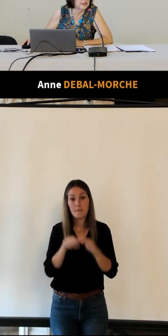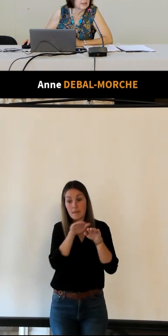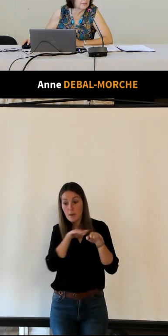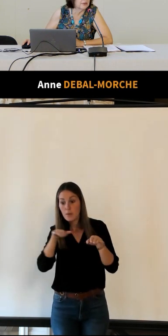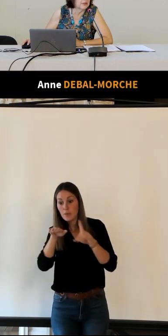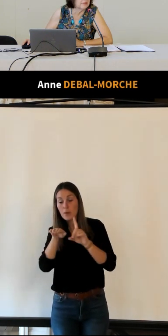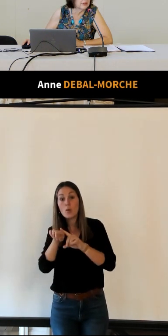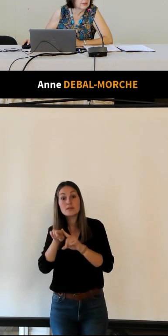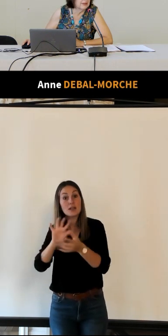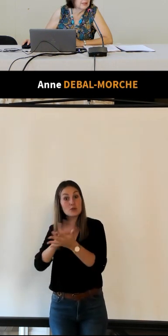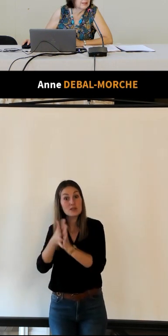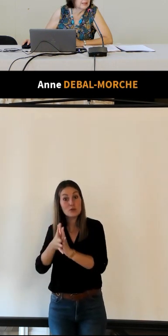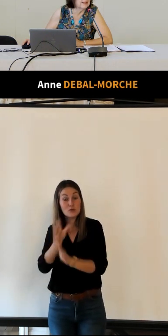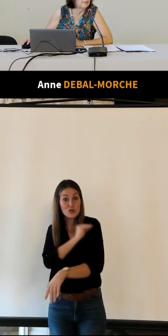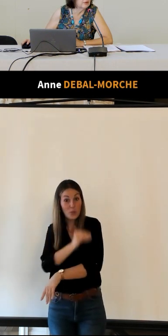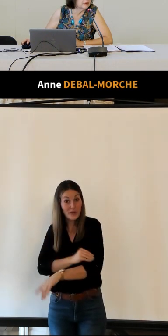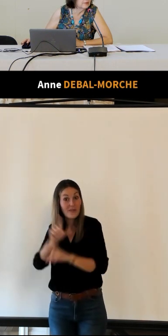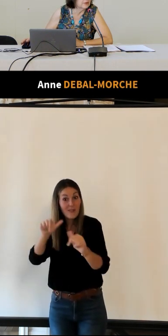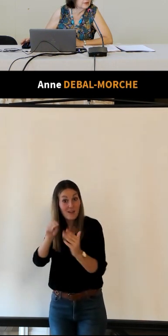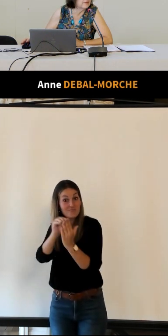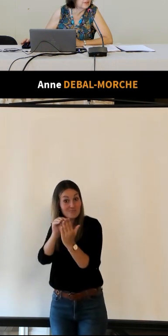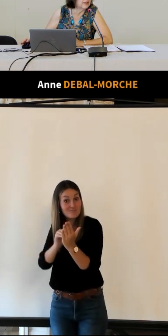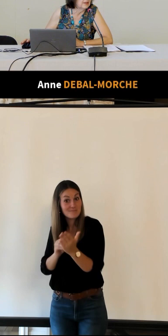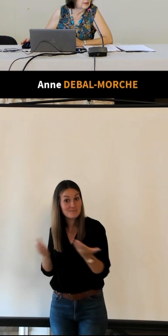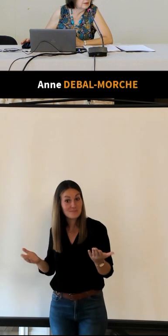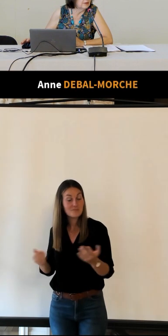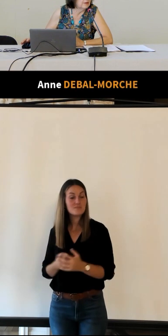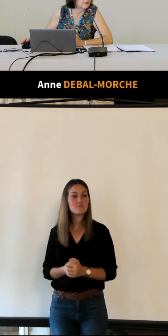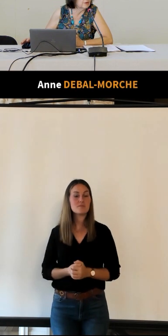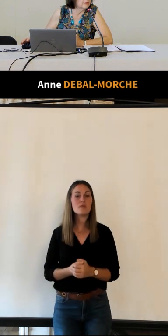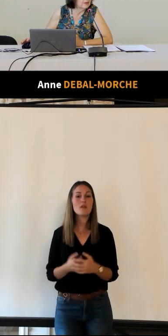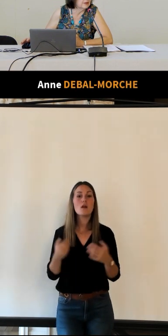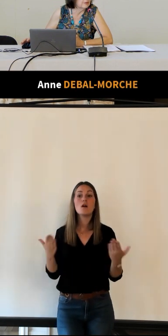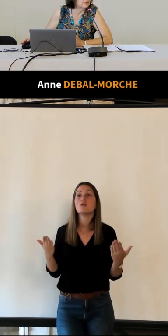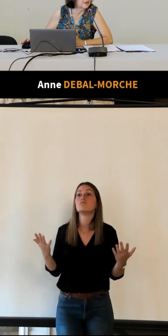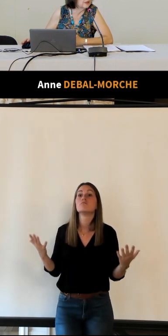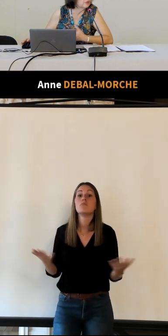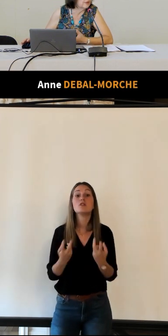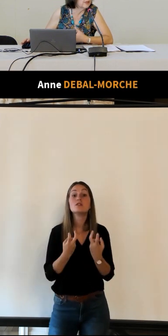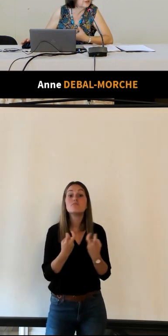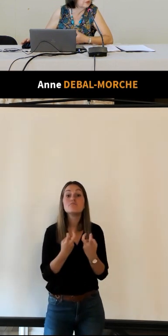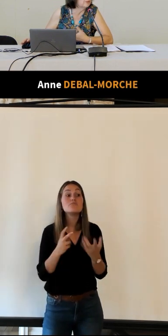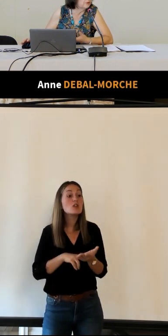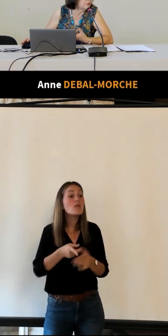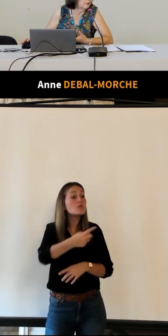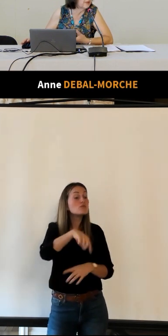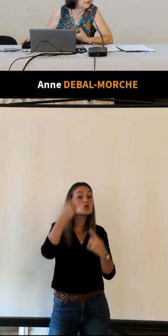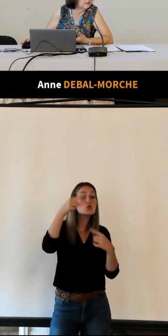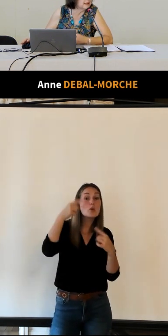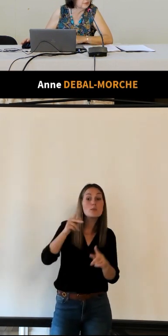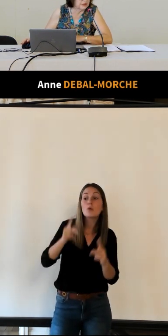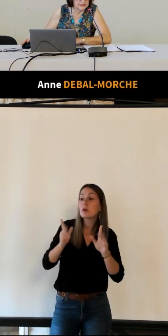sociétés sportives l'importance en effet lorsqu'on est touriste de voir si on peut